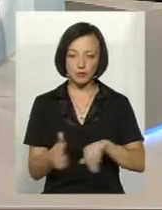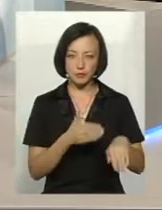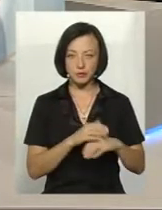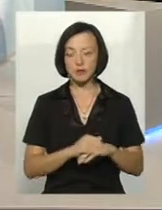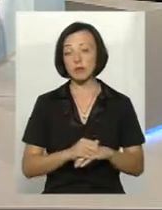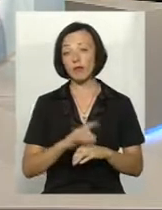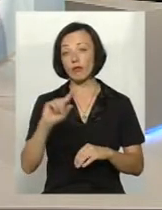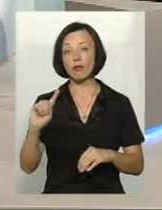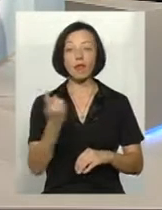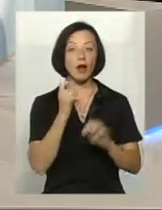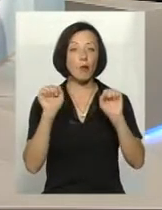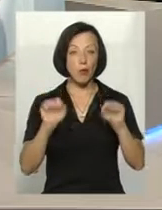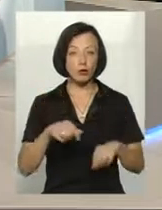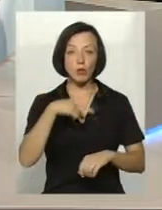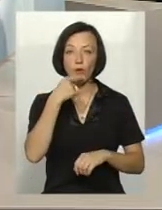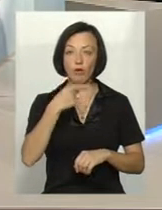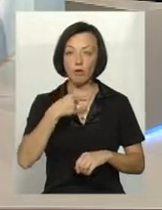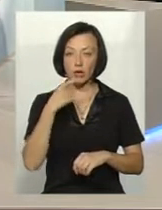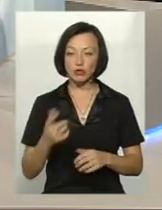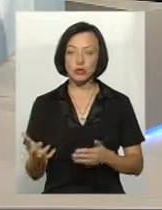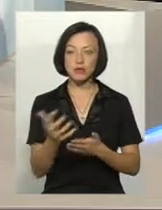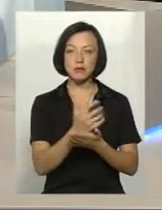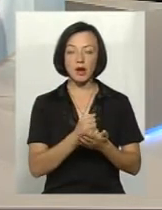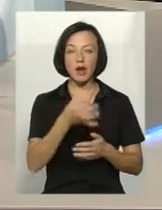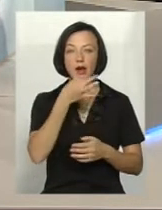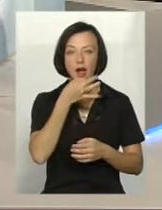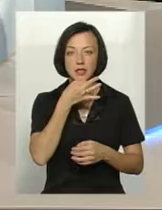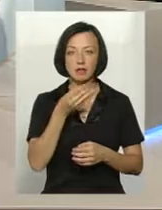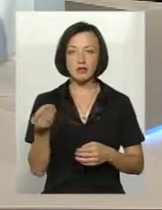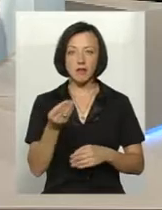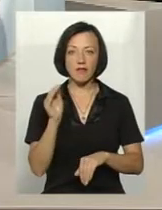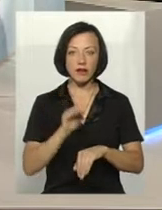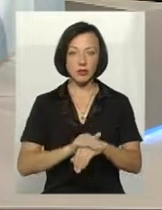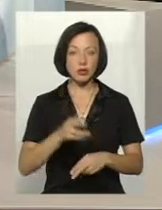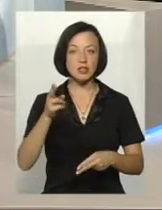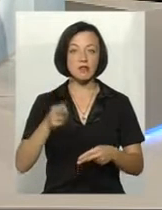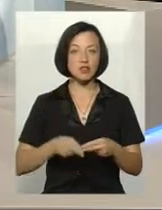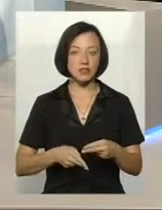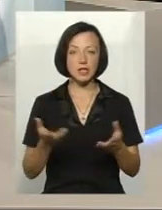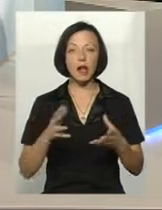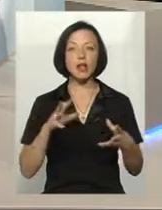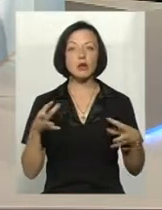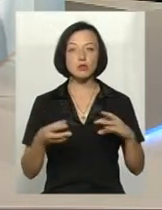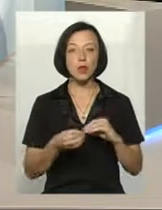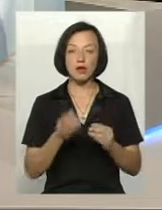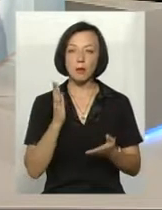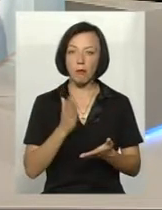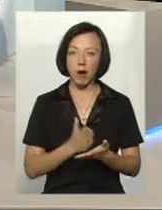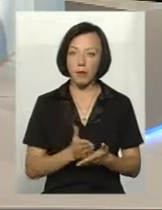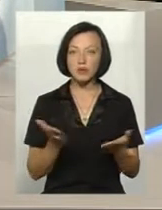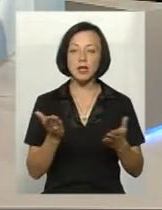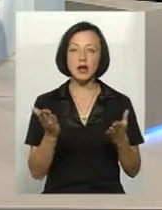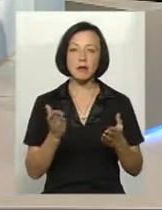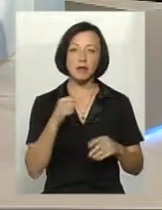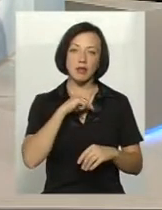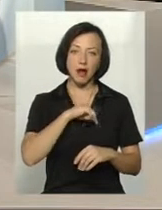можемо говорити про те, що збір ранніх зернових практично завершився. Які результати маємо? З яким